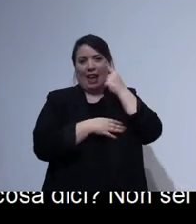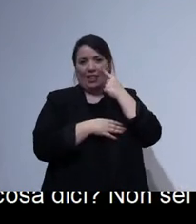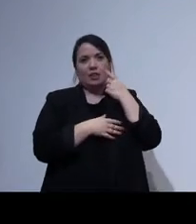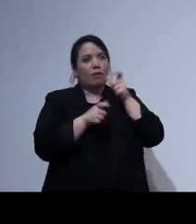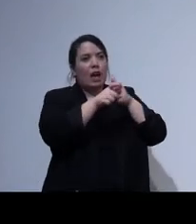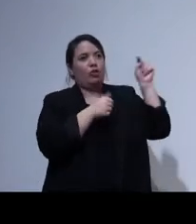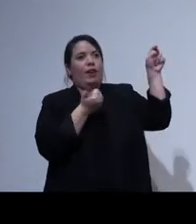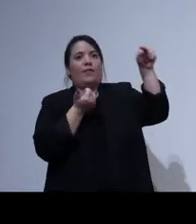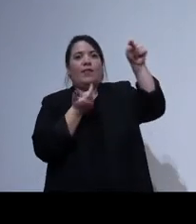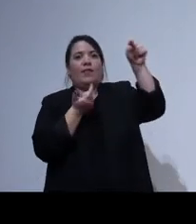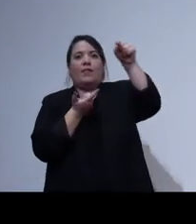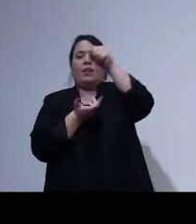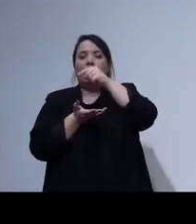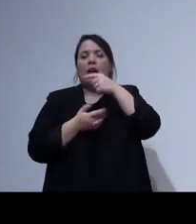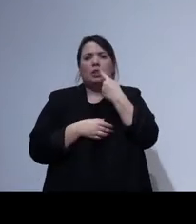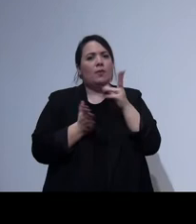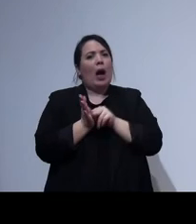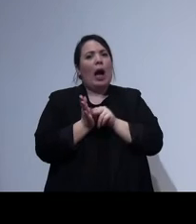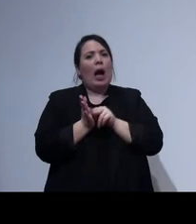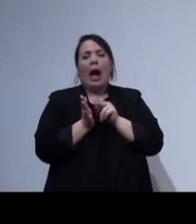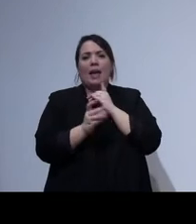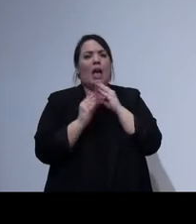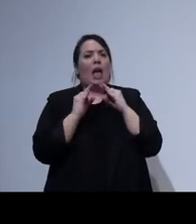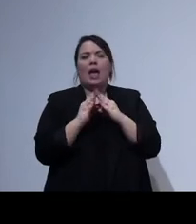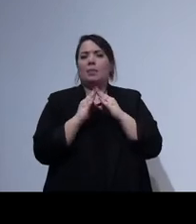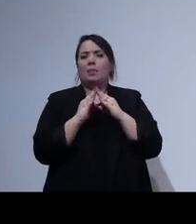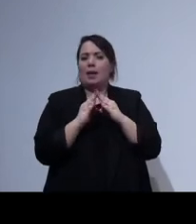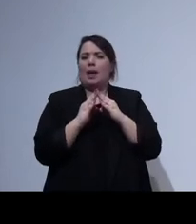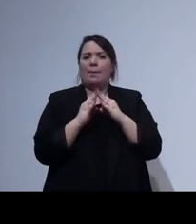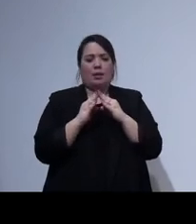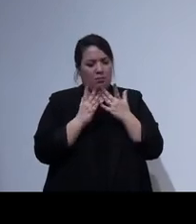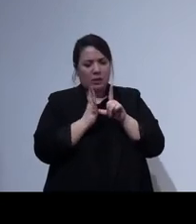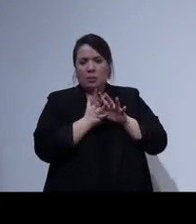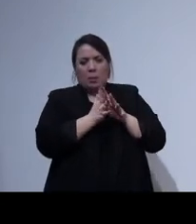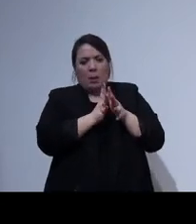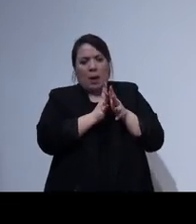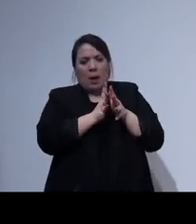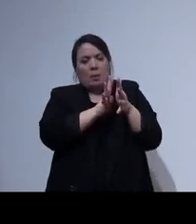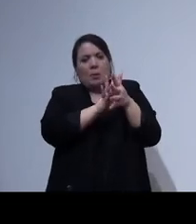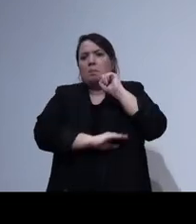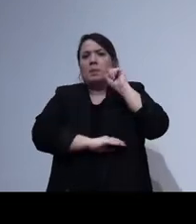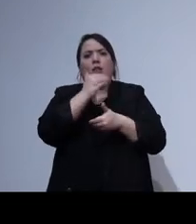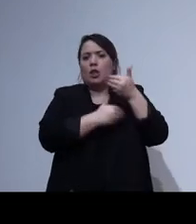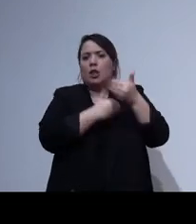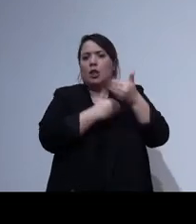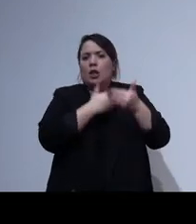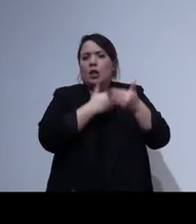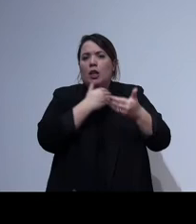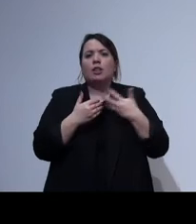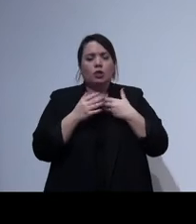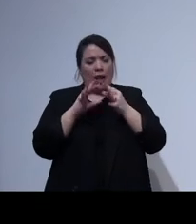dicendo che l'app di airbnb è sicuramente molto migliorata nel tempo è dotata di testi alternativi anche